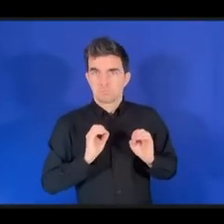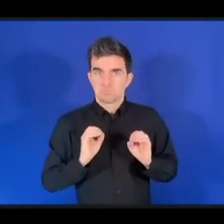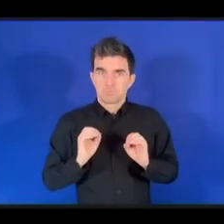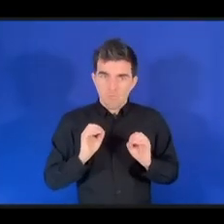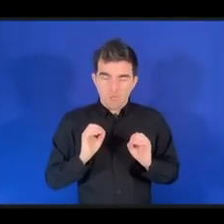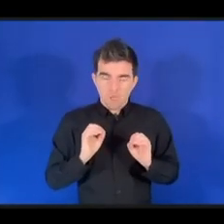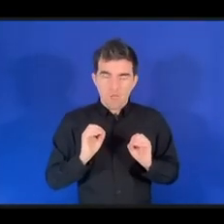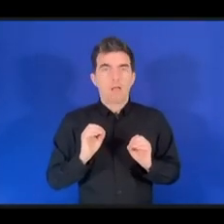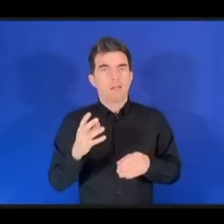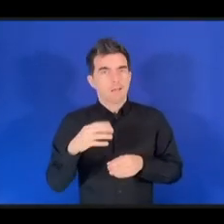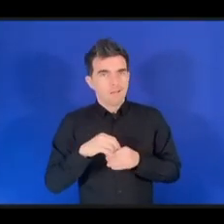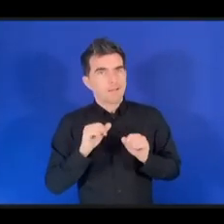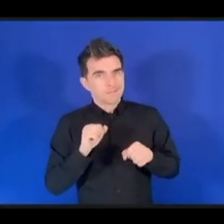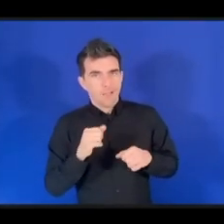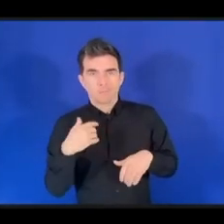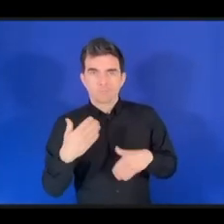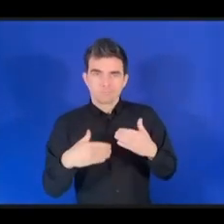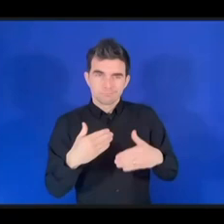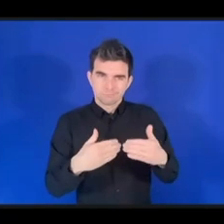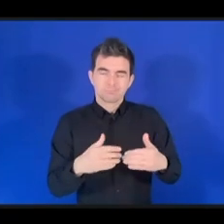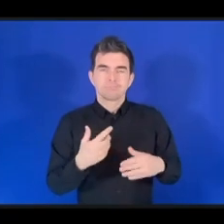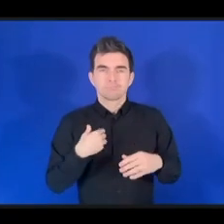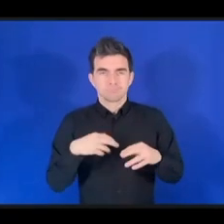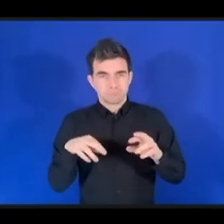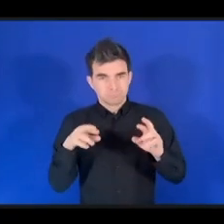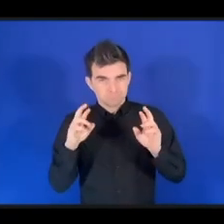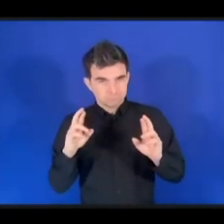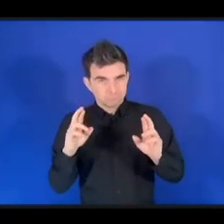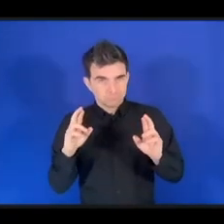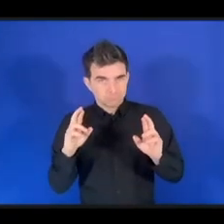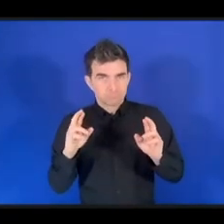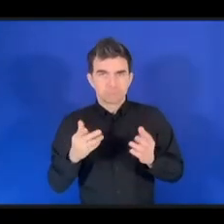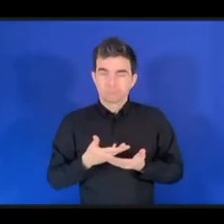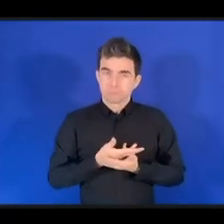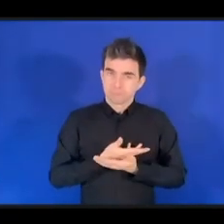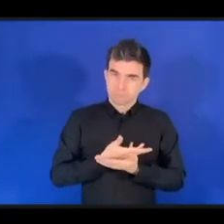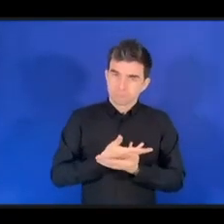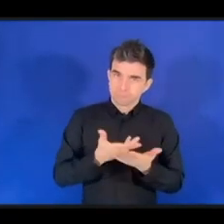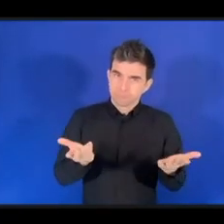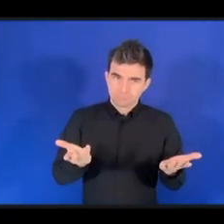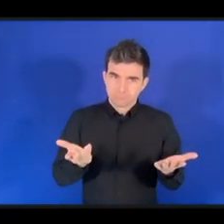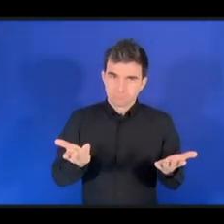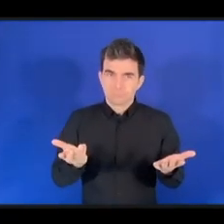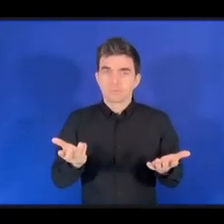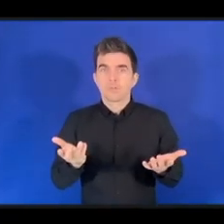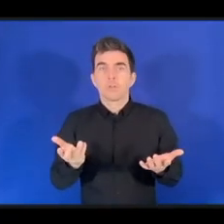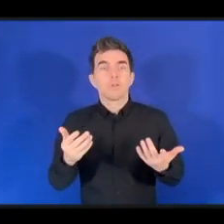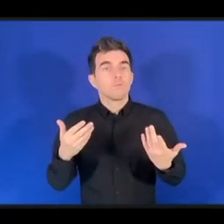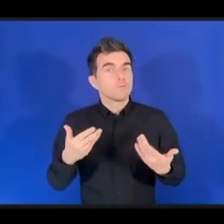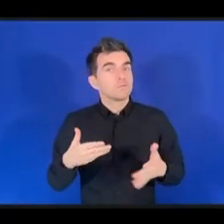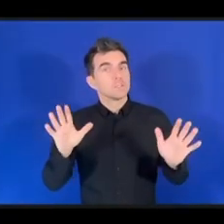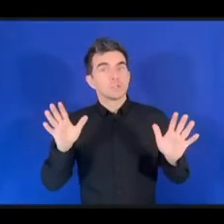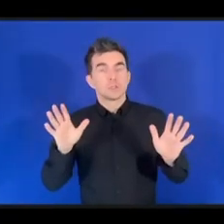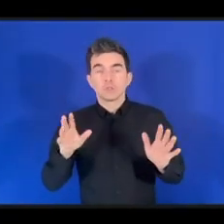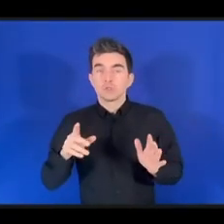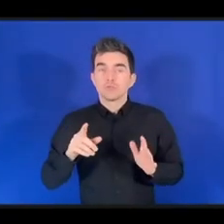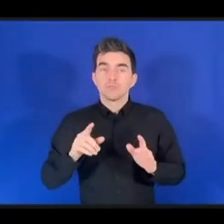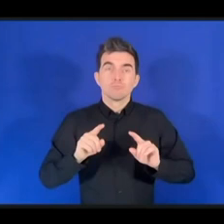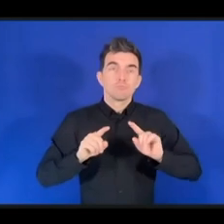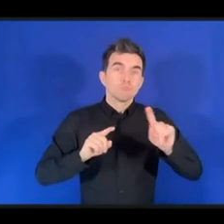Надеюсь, что когда вы вернетесь домой,